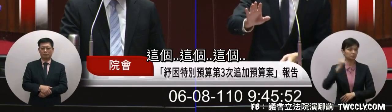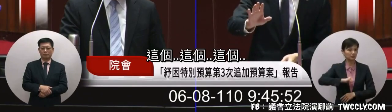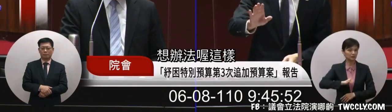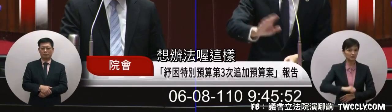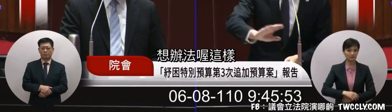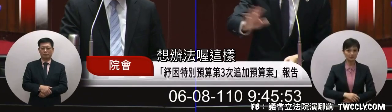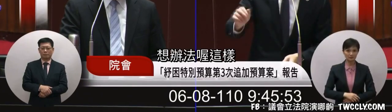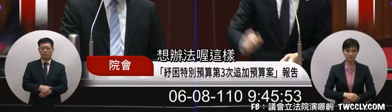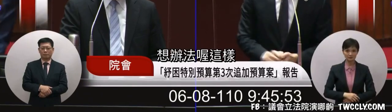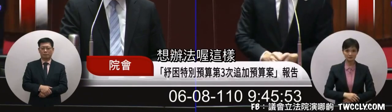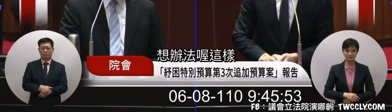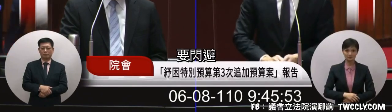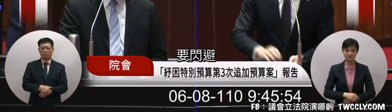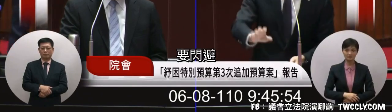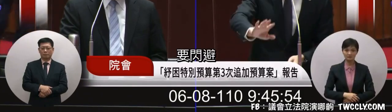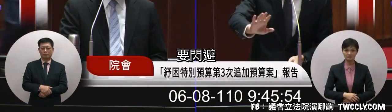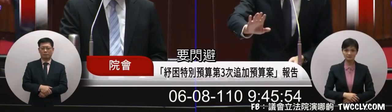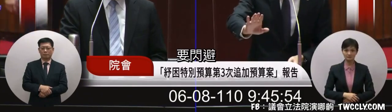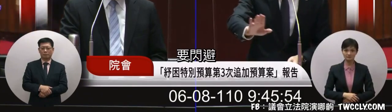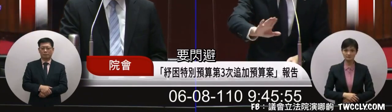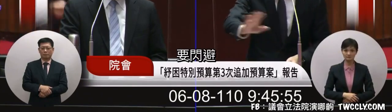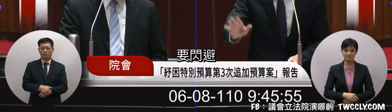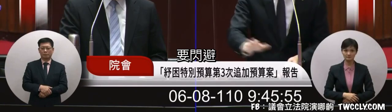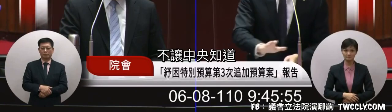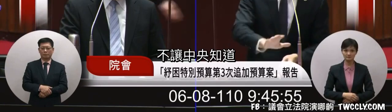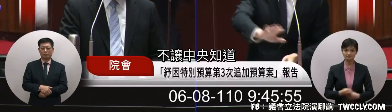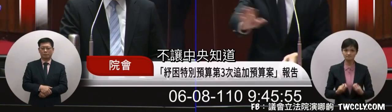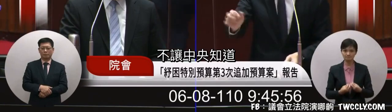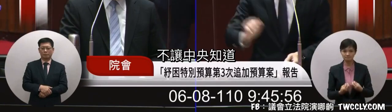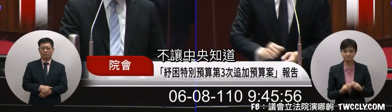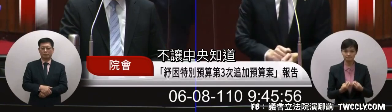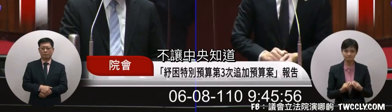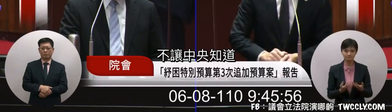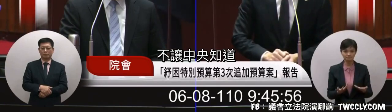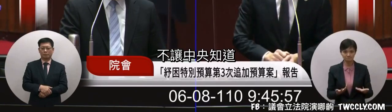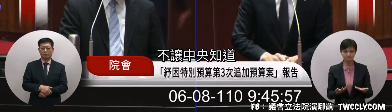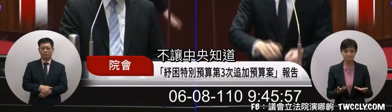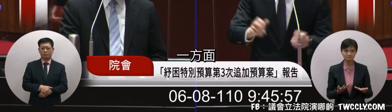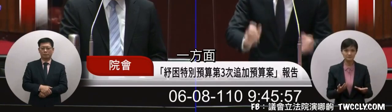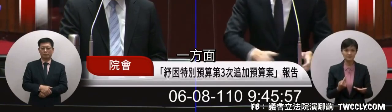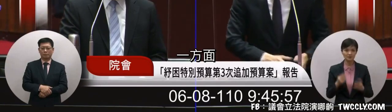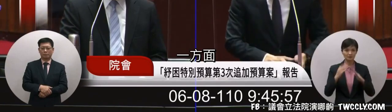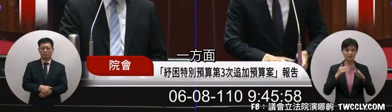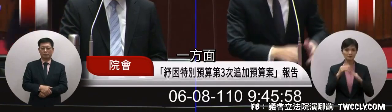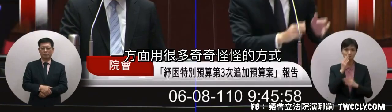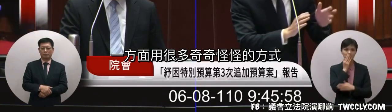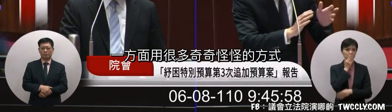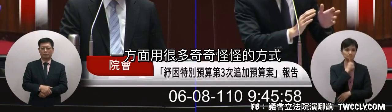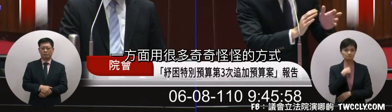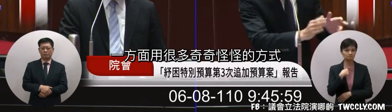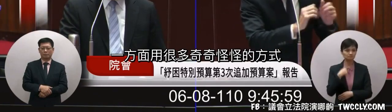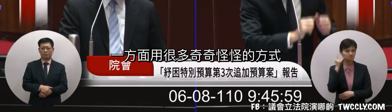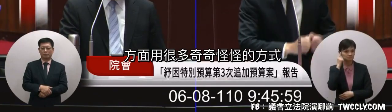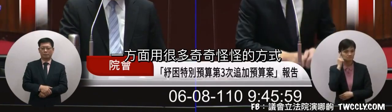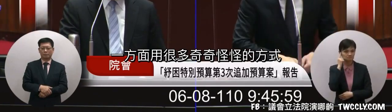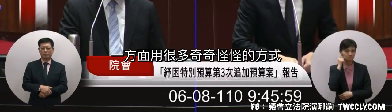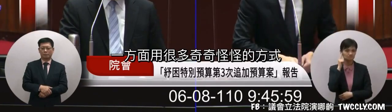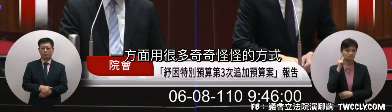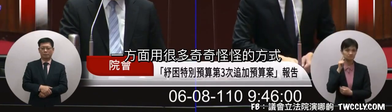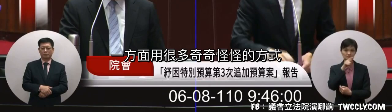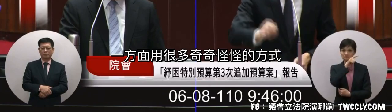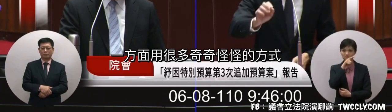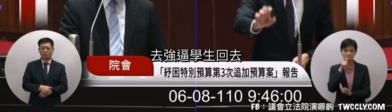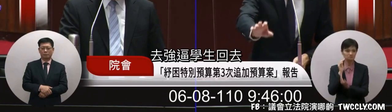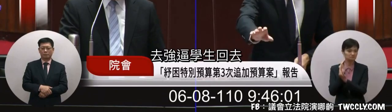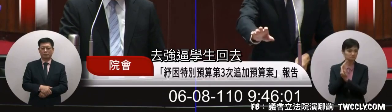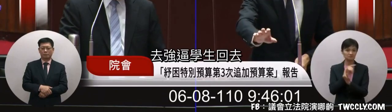這個想辦法要這樣要三票不要讓這個中央知道一方便用很多奇奇怪怪